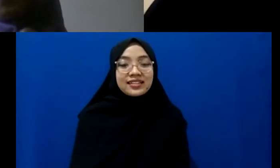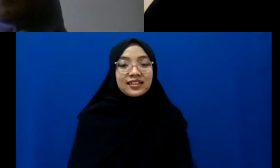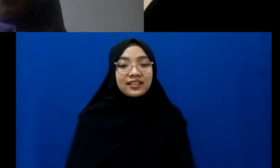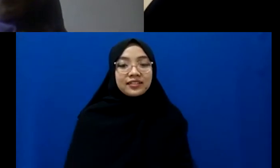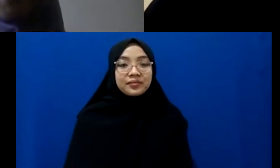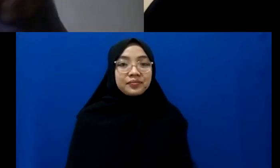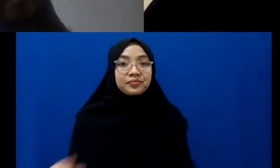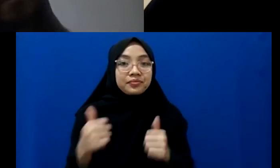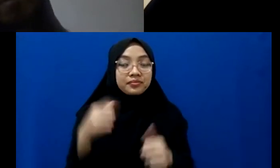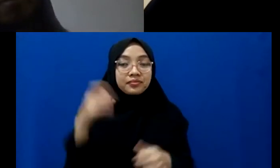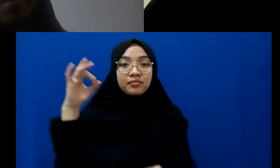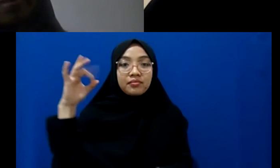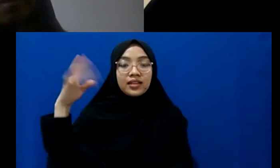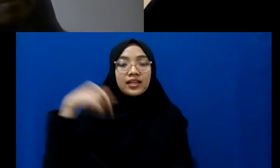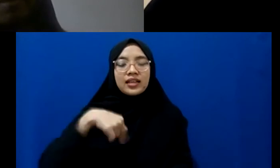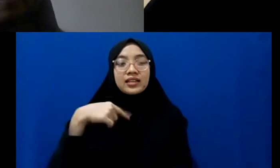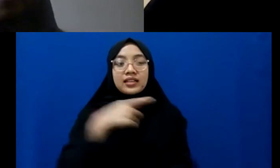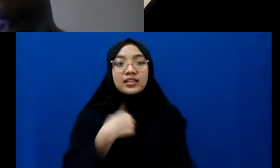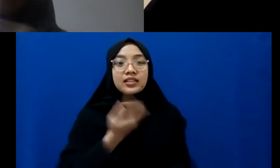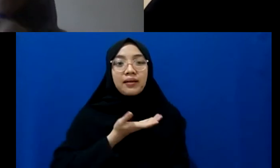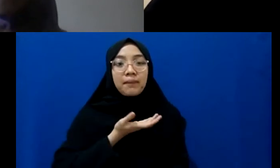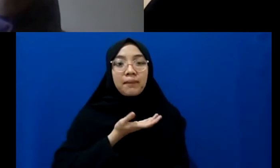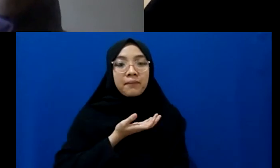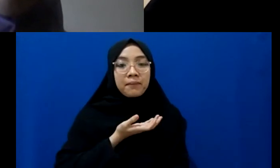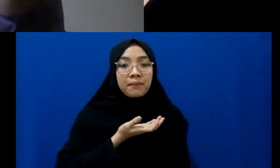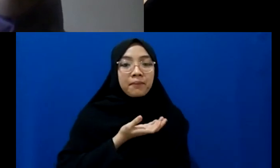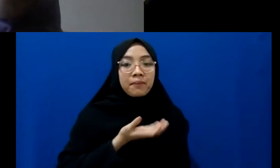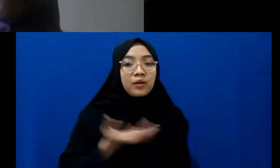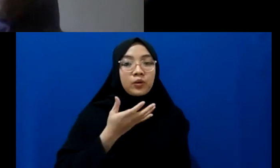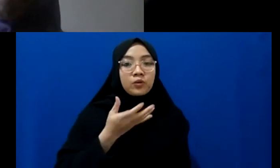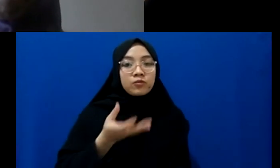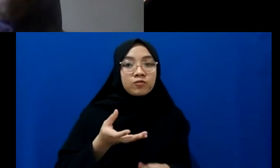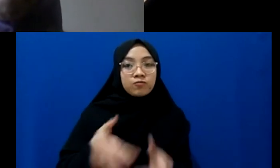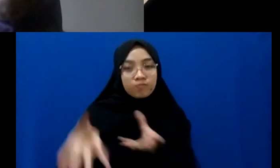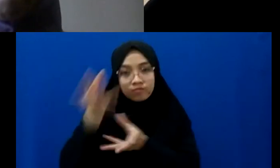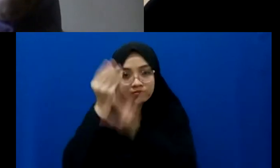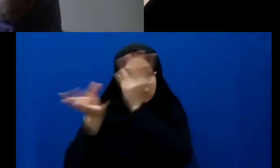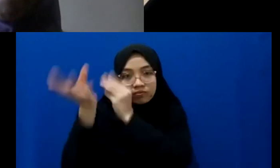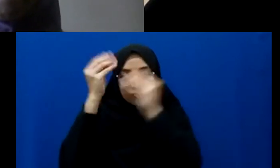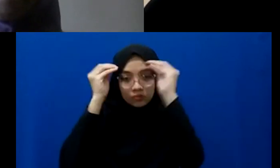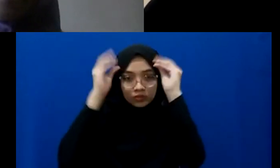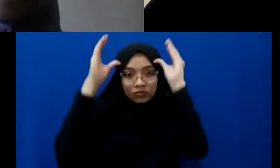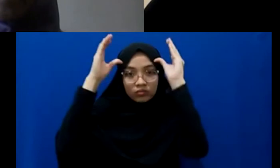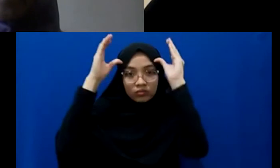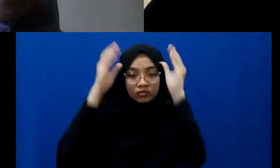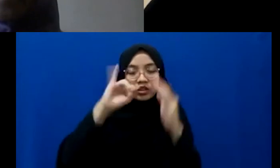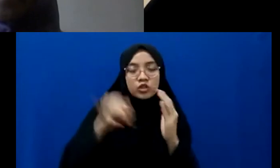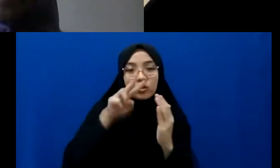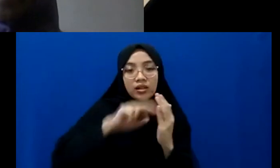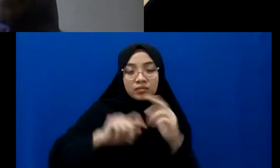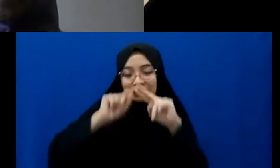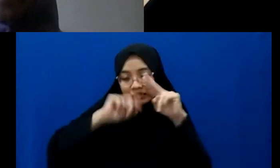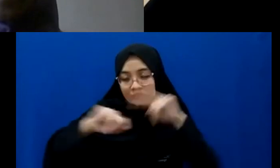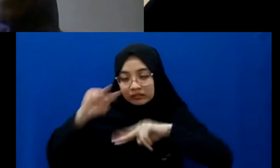Mas, siang hari ini kita ini Mbak pengen dapat ilmu dari Mbak Pito terkait dengan jurnalisme identifikasi ya gitu.